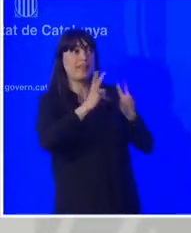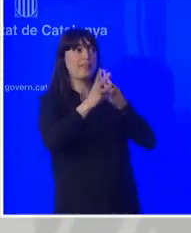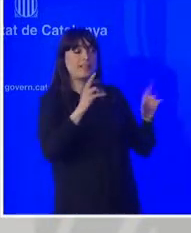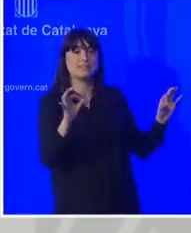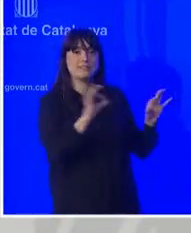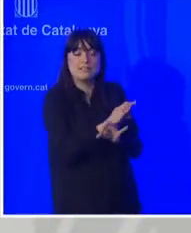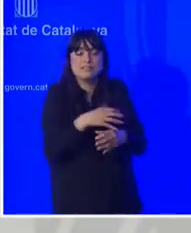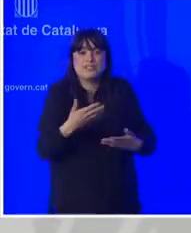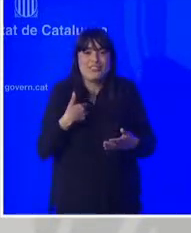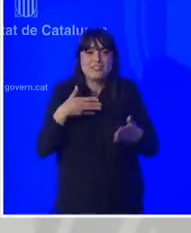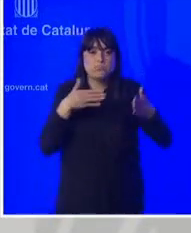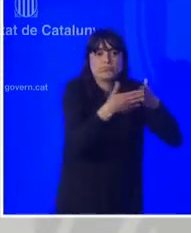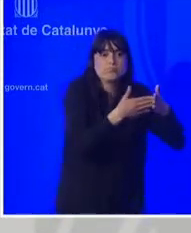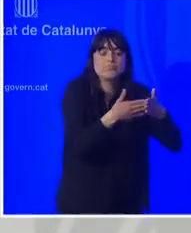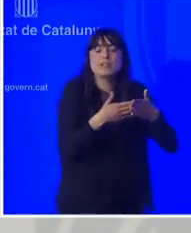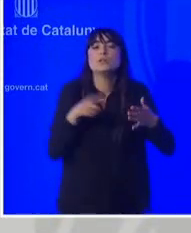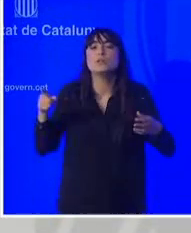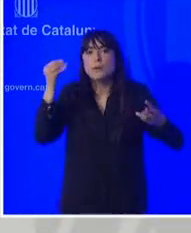diàleg